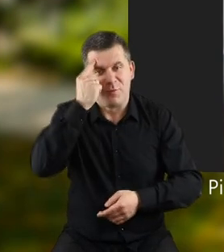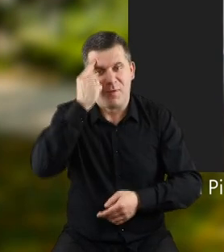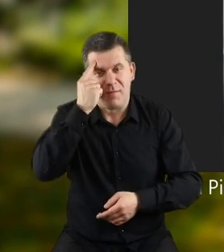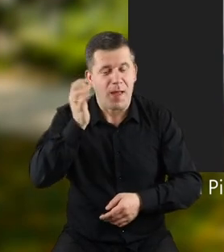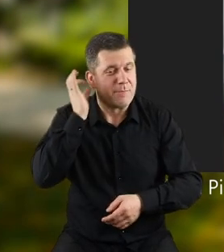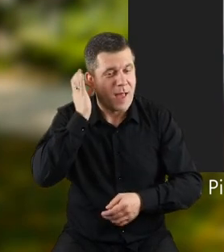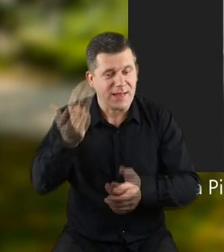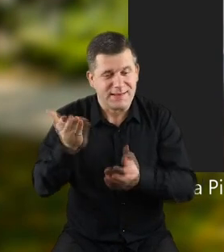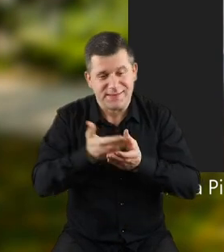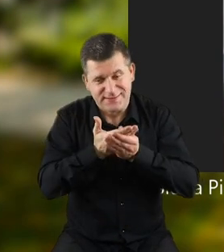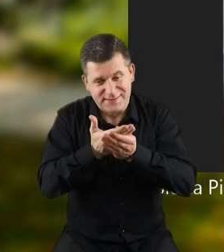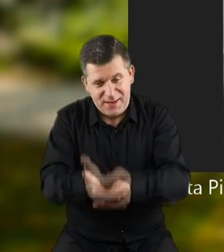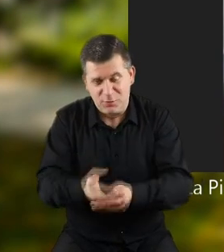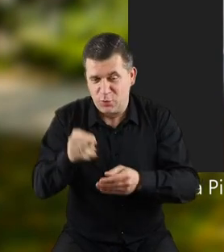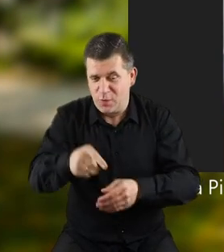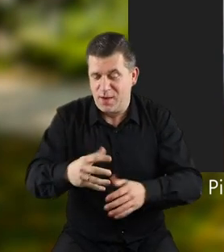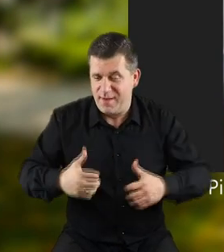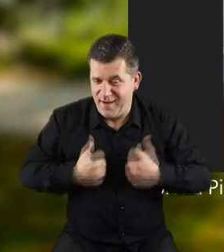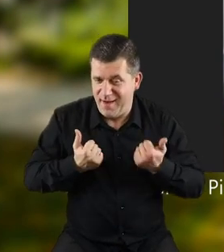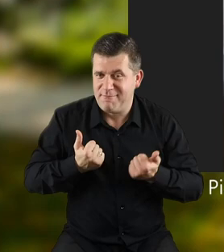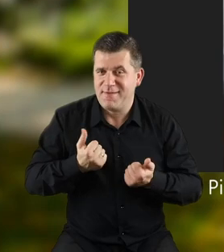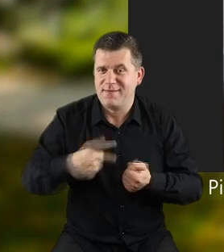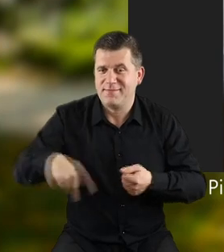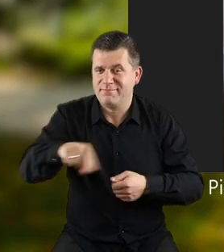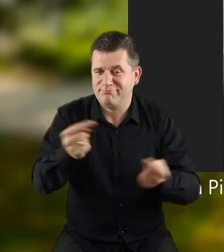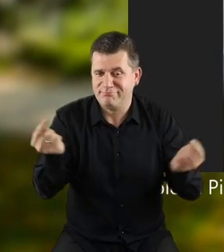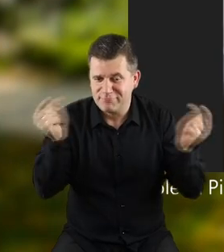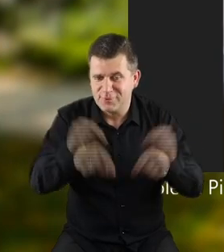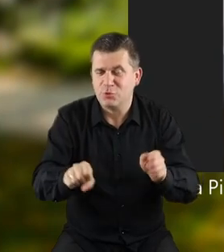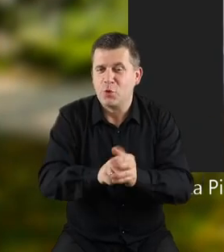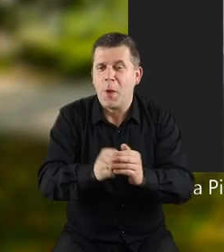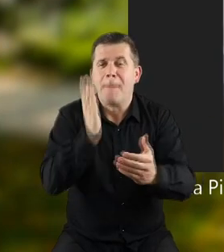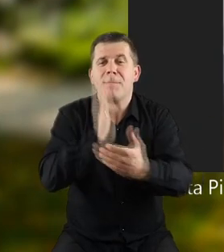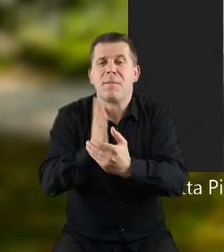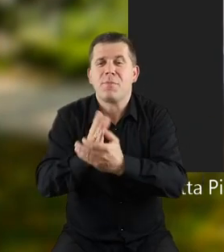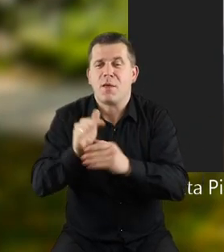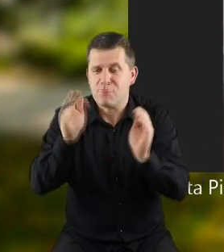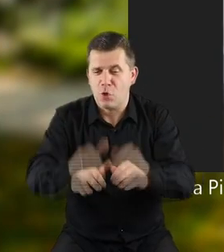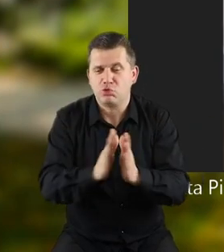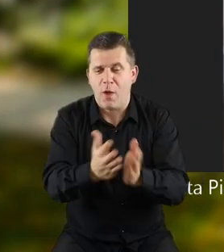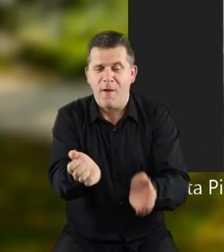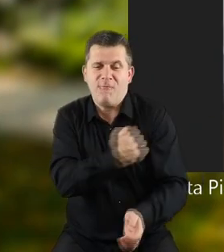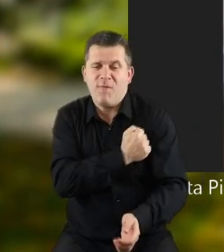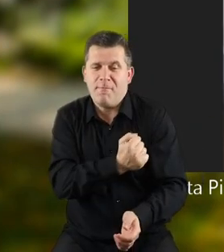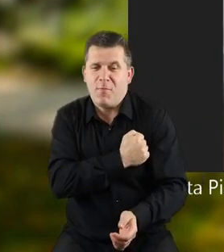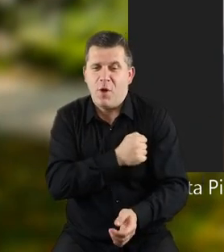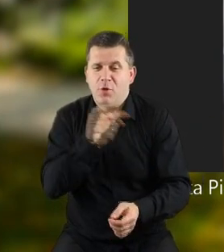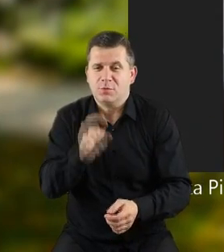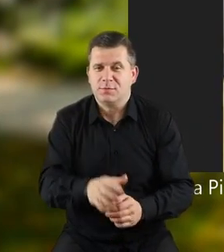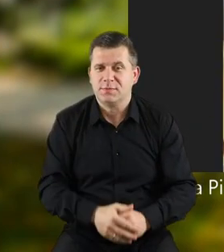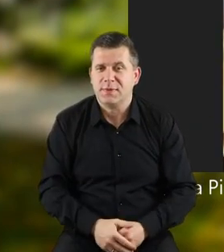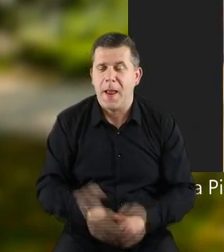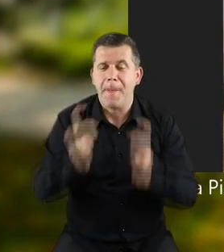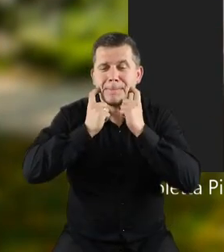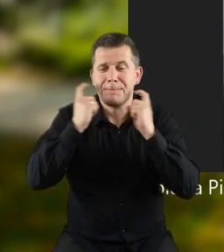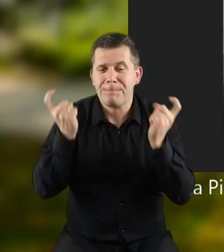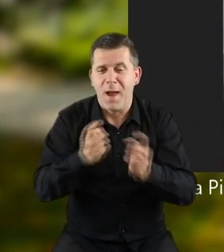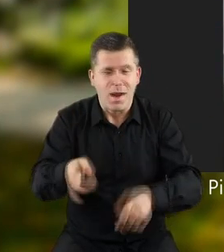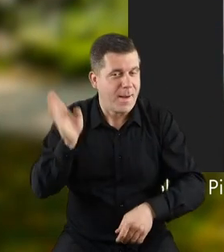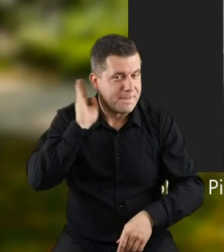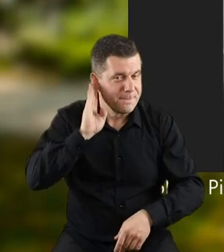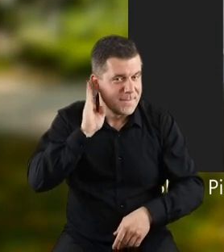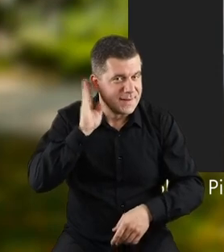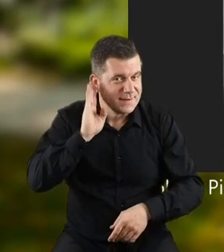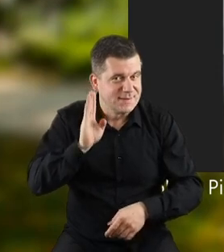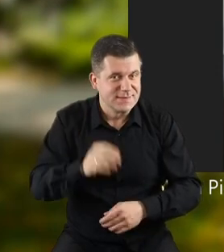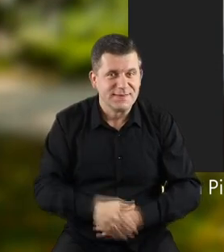sami. Pani zaprosiła mnie tutaj na pewno po to, żebyście przyszli do biblioteki i wypożyczali książeczki. Bajka